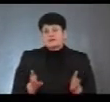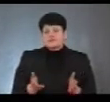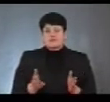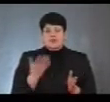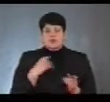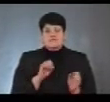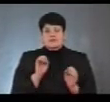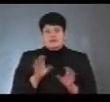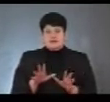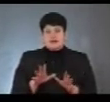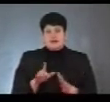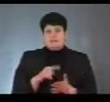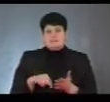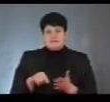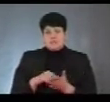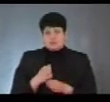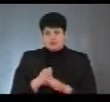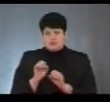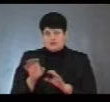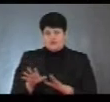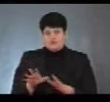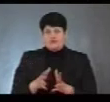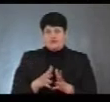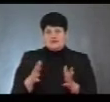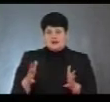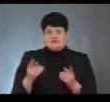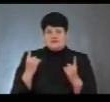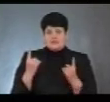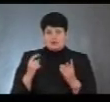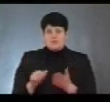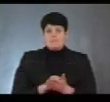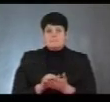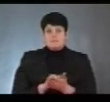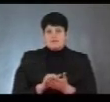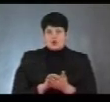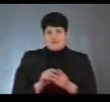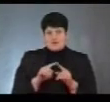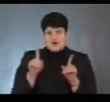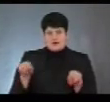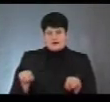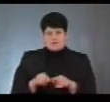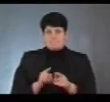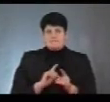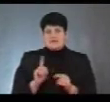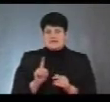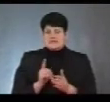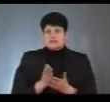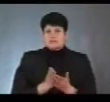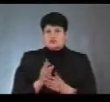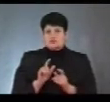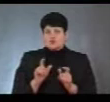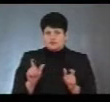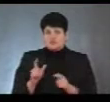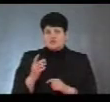коли передали повноваження місту, відповідно, передали таку велику паперову картотеку. Міграційна служба, але лише за 4